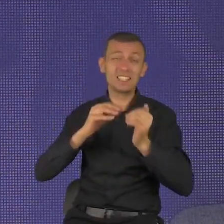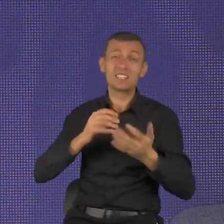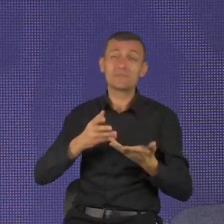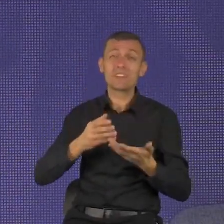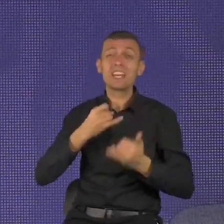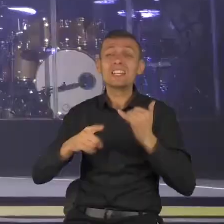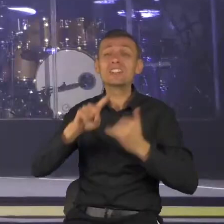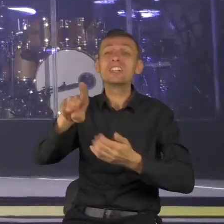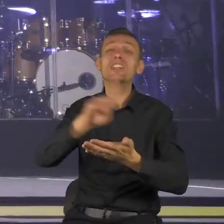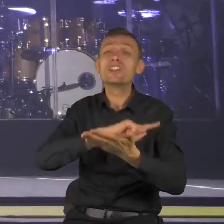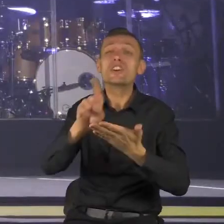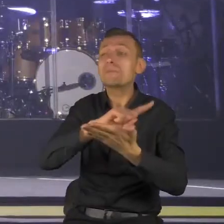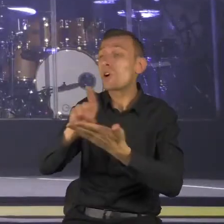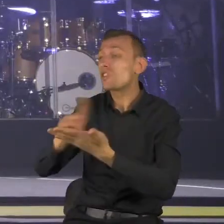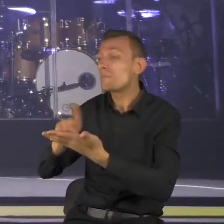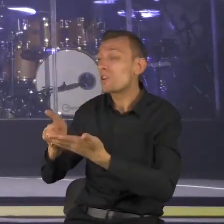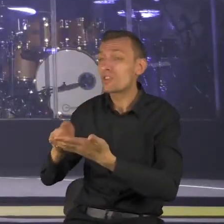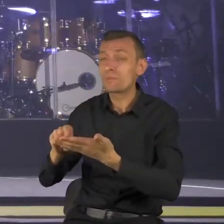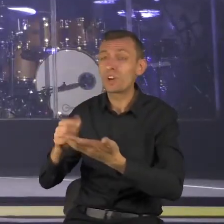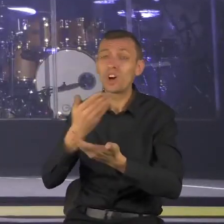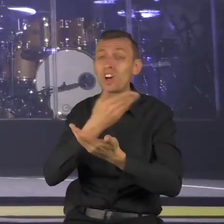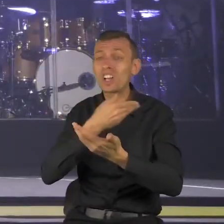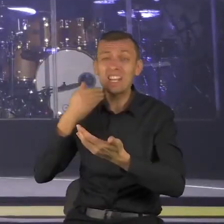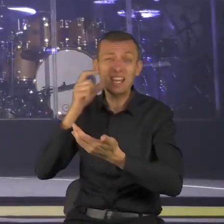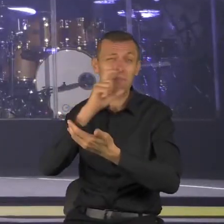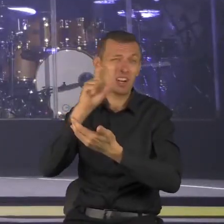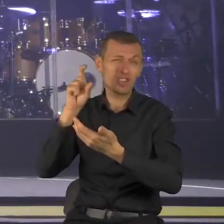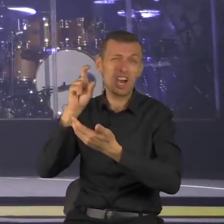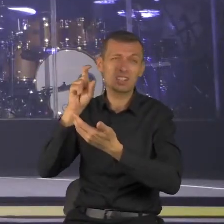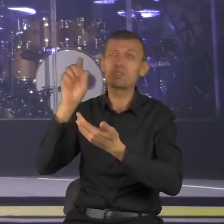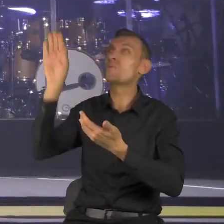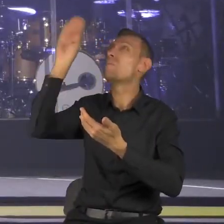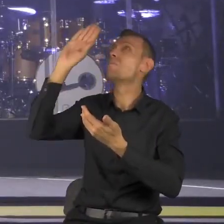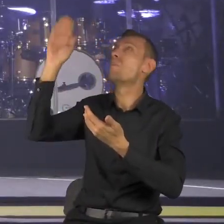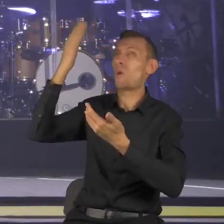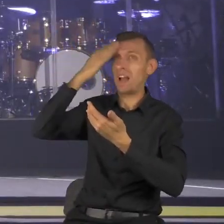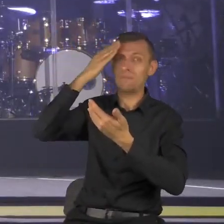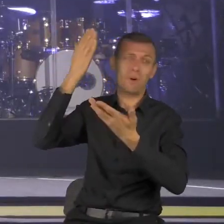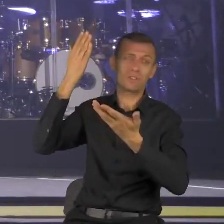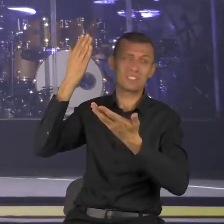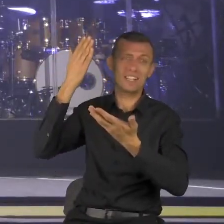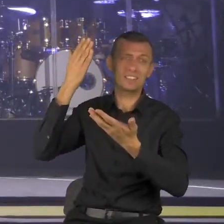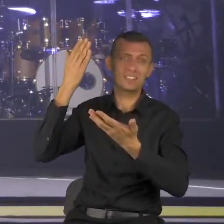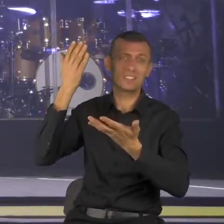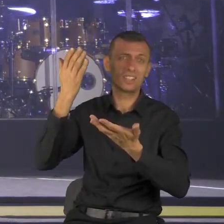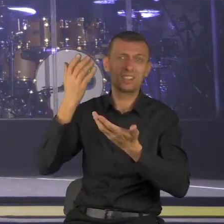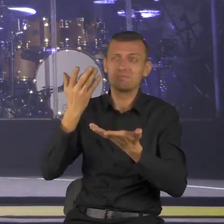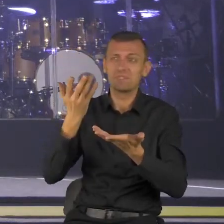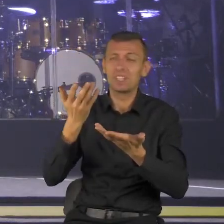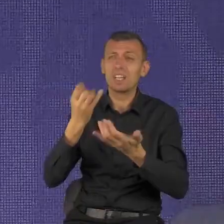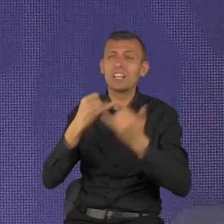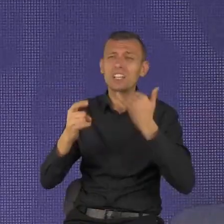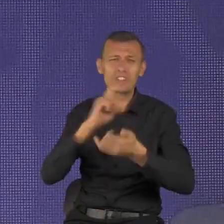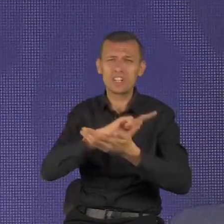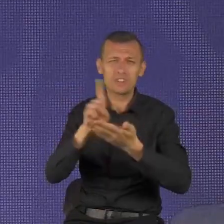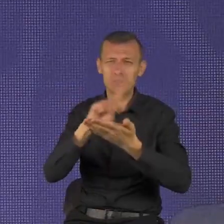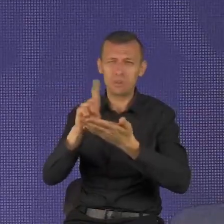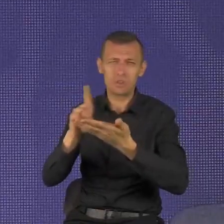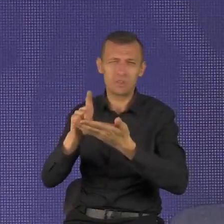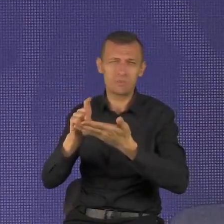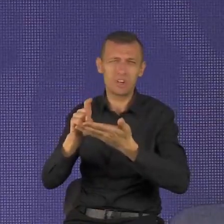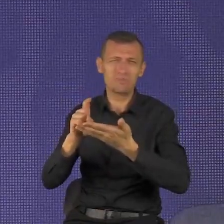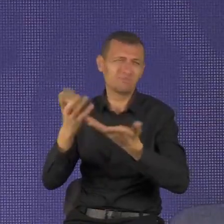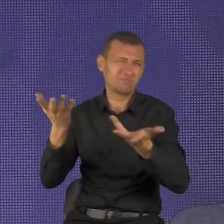Boga nie można poznać w pośpiechu. Boga można poznać, kiedy zwalniasz, kiedy jesteś wyciszony, kiedy